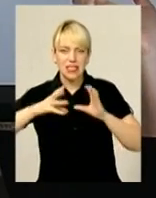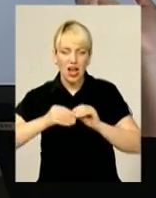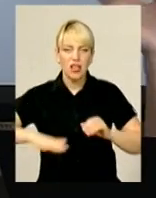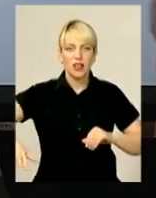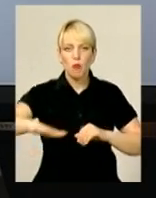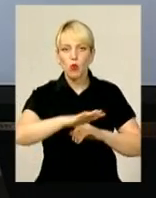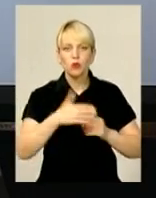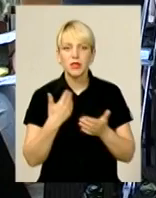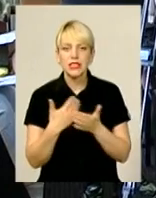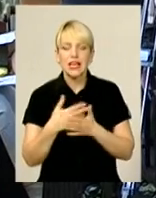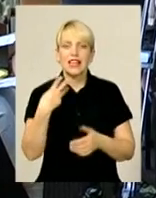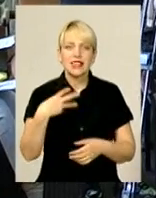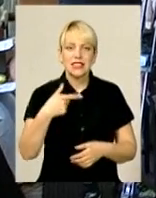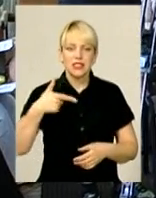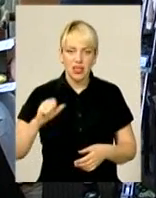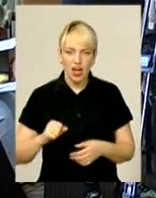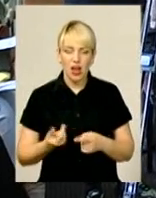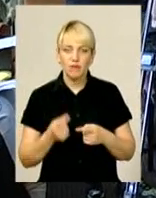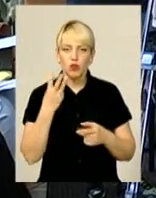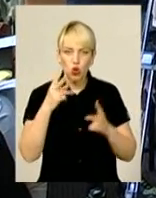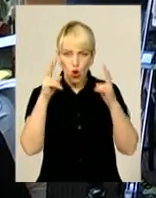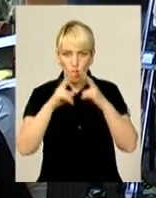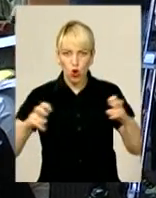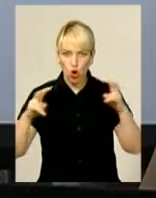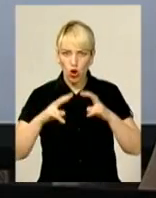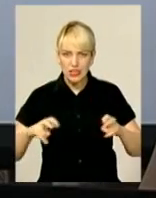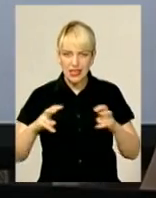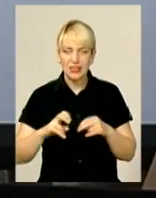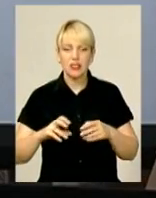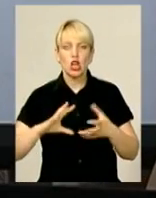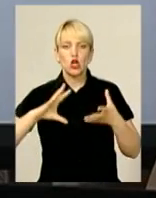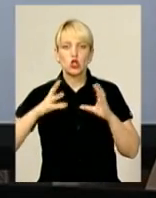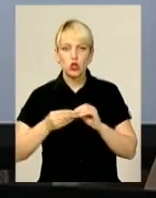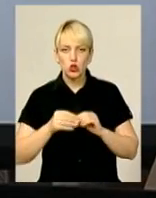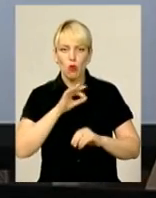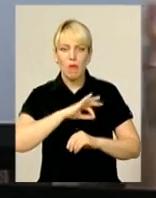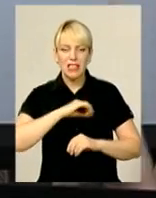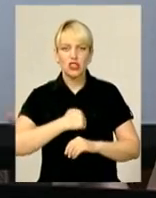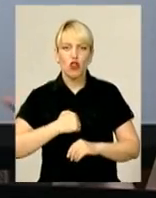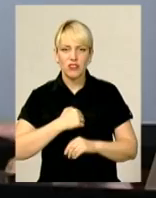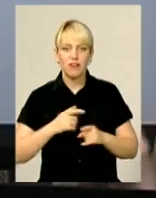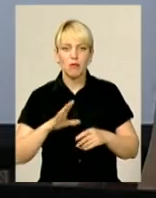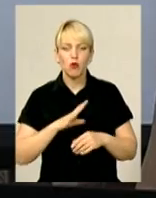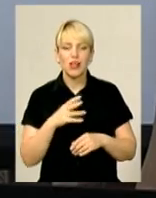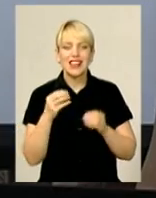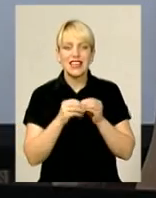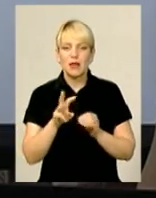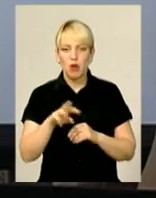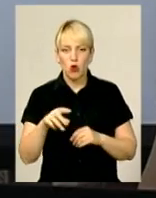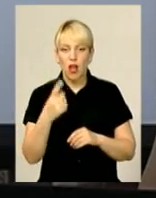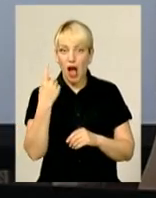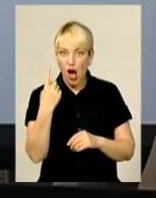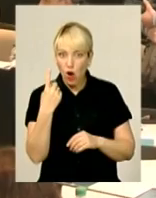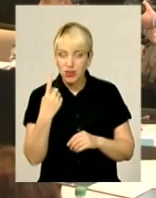близько 30 гектарів. У трьох розслідуваннях сума зловживань була разом 10 мільйонів, тут же одне розслідування на